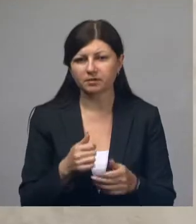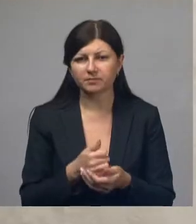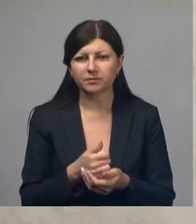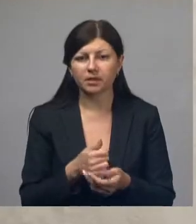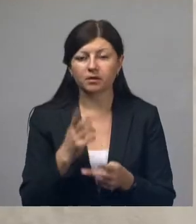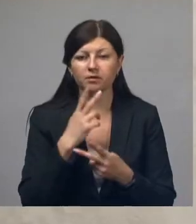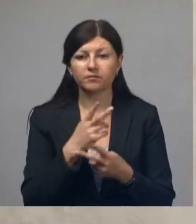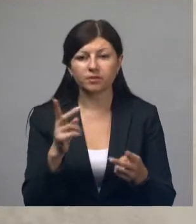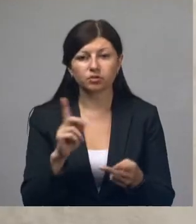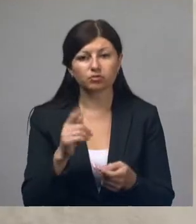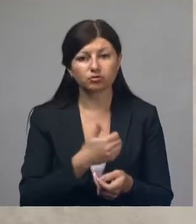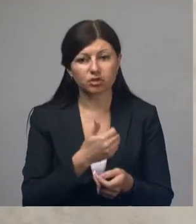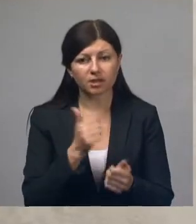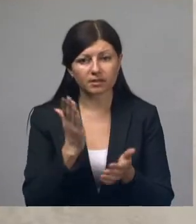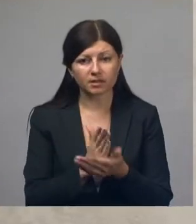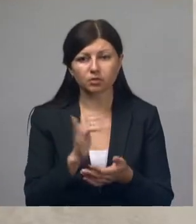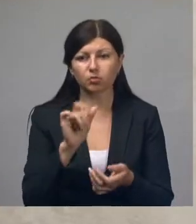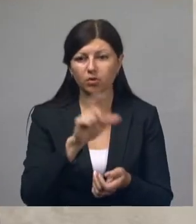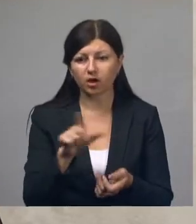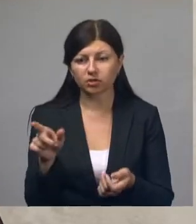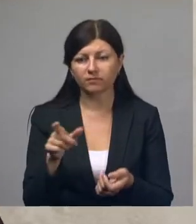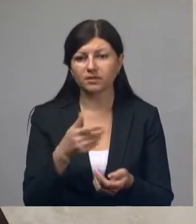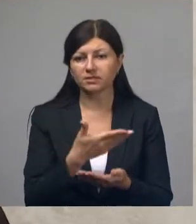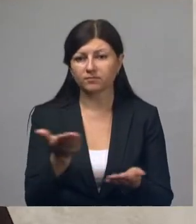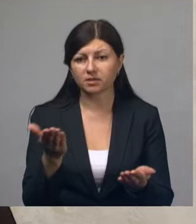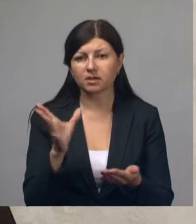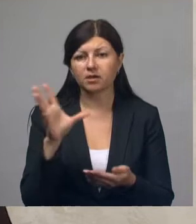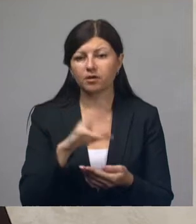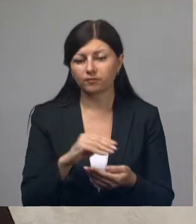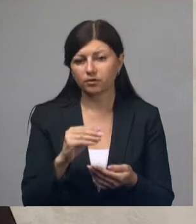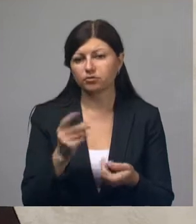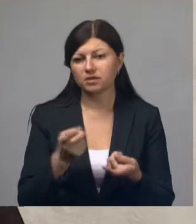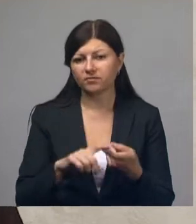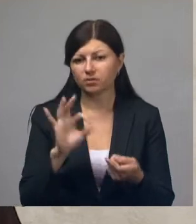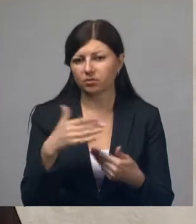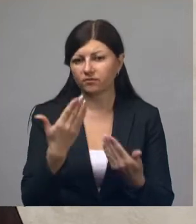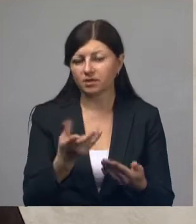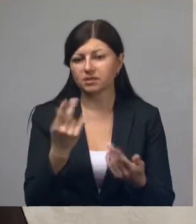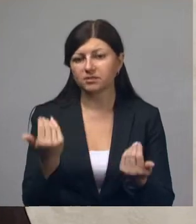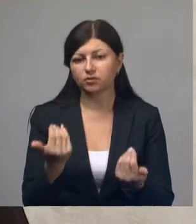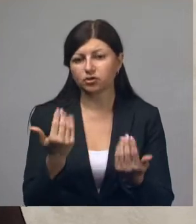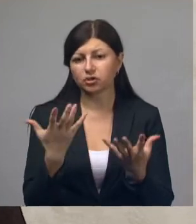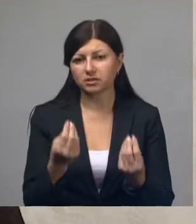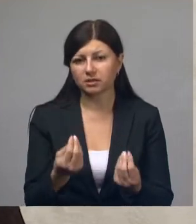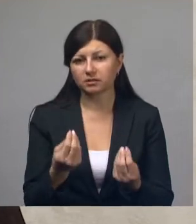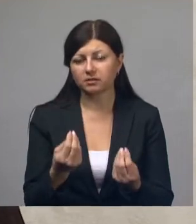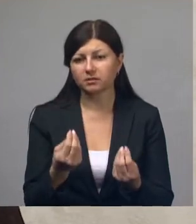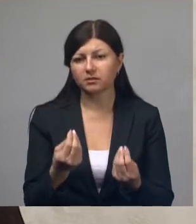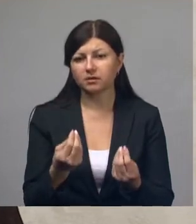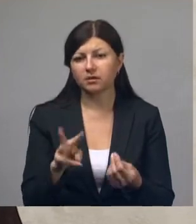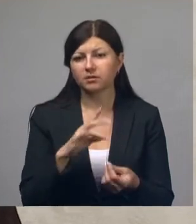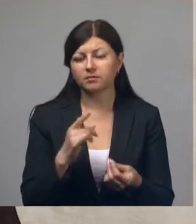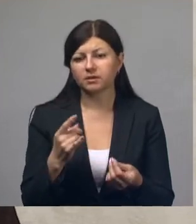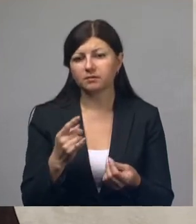Вижу, что желание есть у каждого из вас. Все остальное зависит только от вас. То есть на сегодняшний день мы